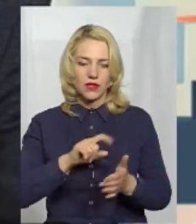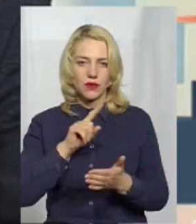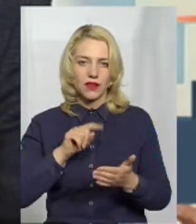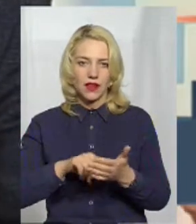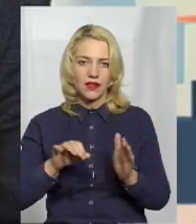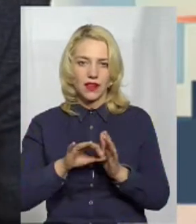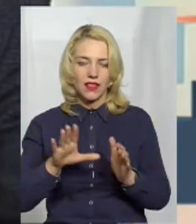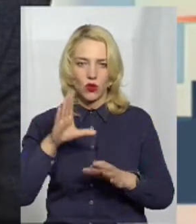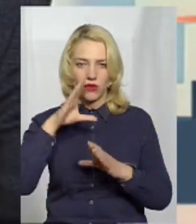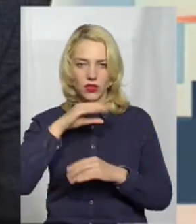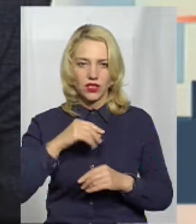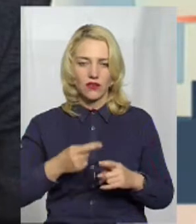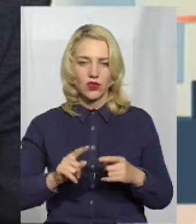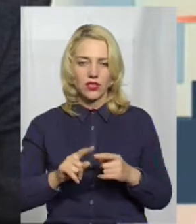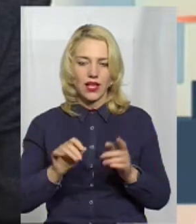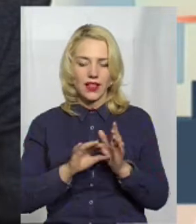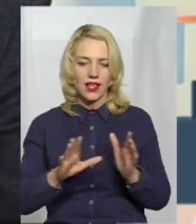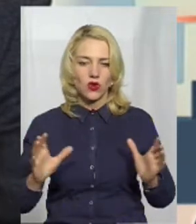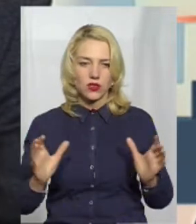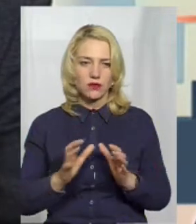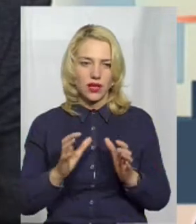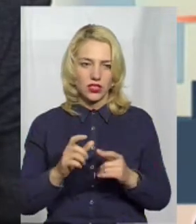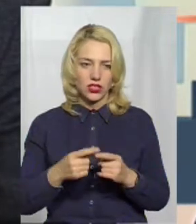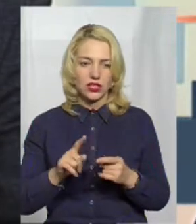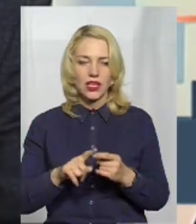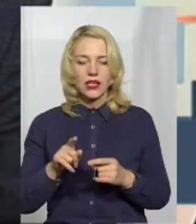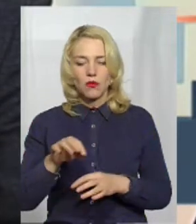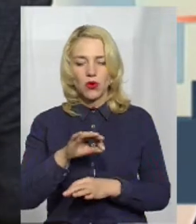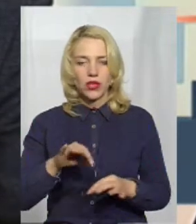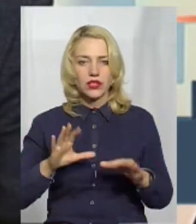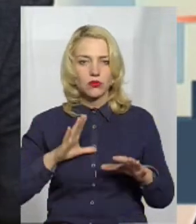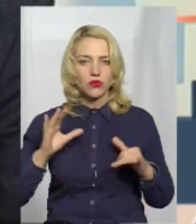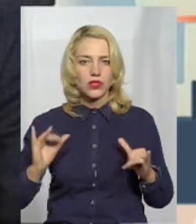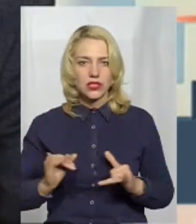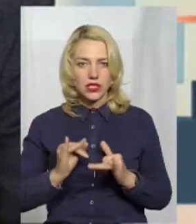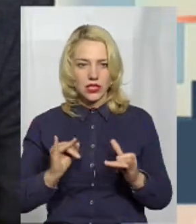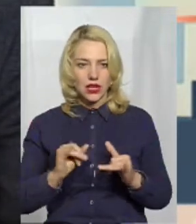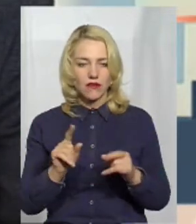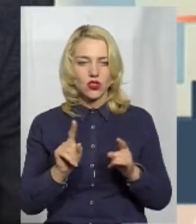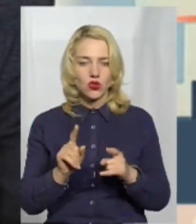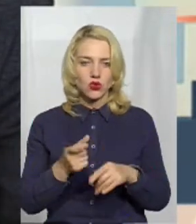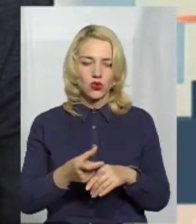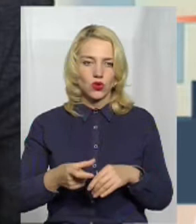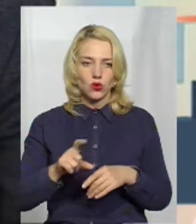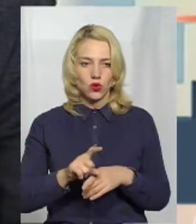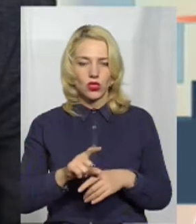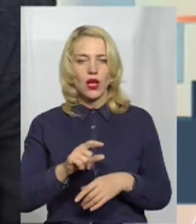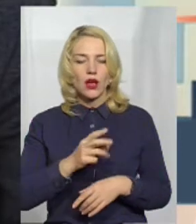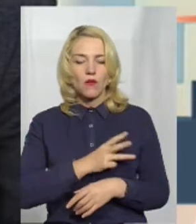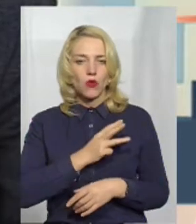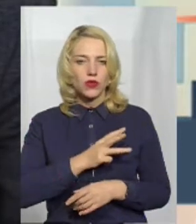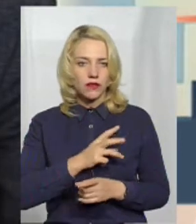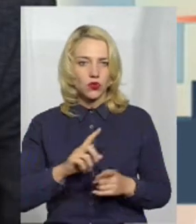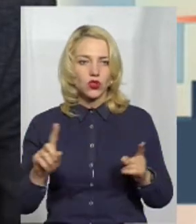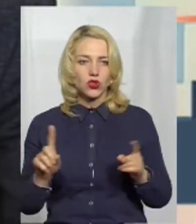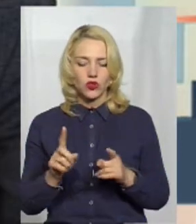інформаційно-просвітницьких заходів саме з цих тем. Проєкт був дійсно цікавий і щось дуже мотивує те, що